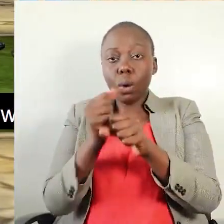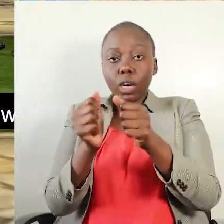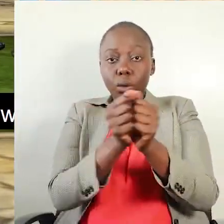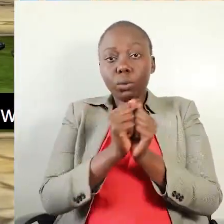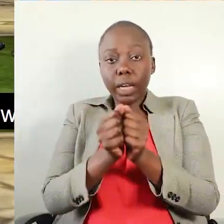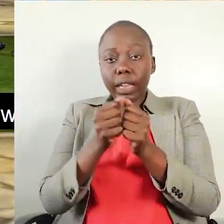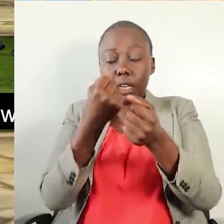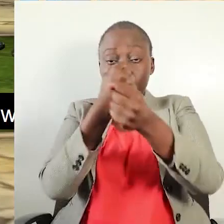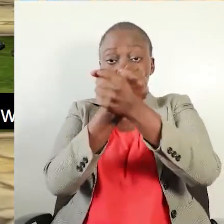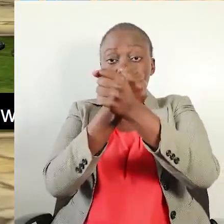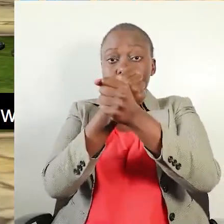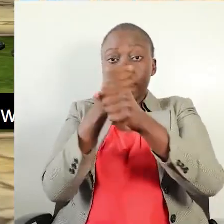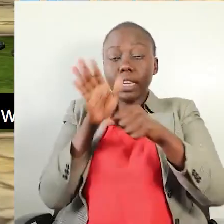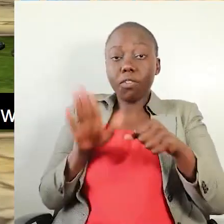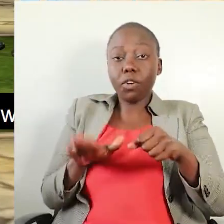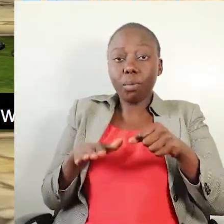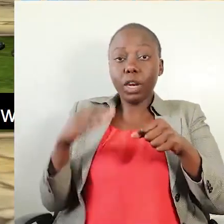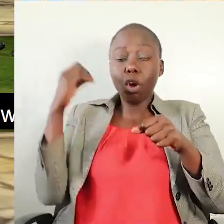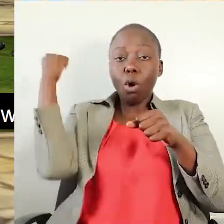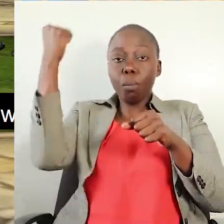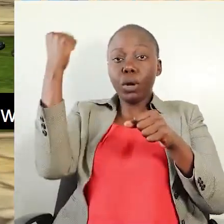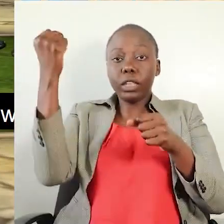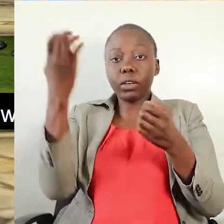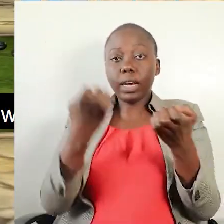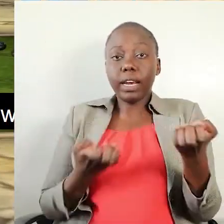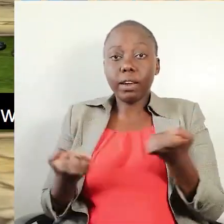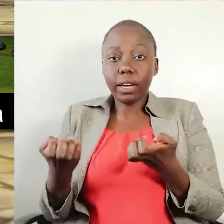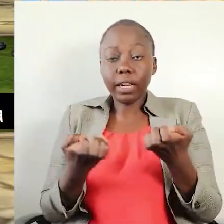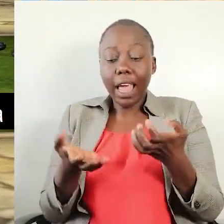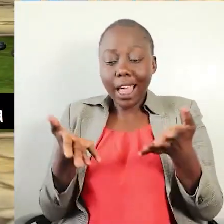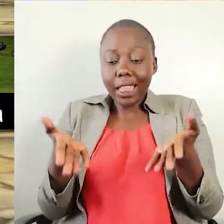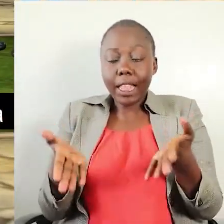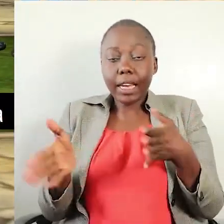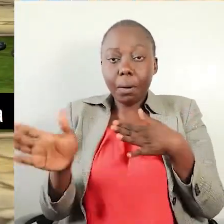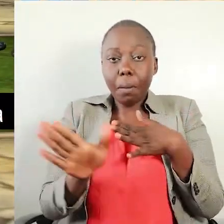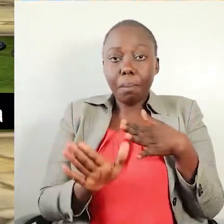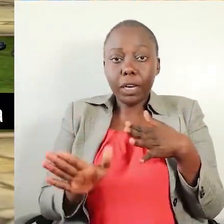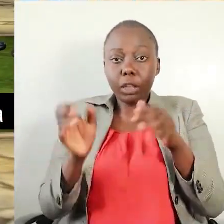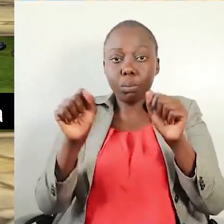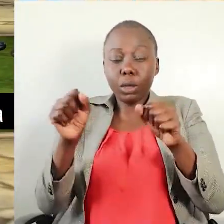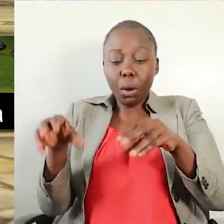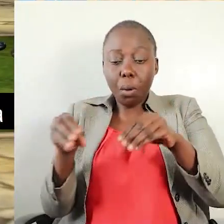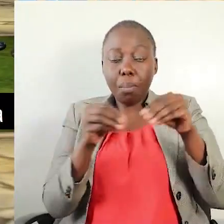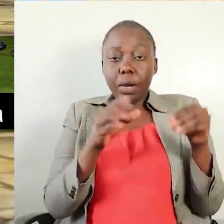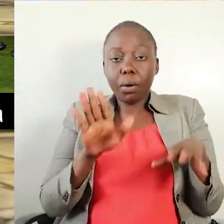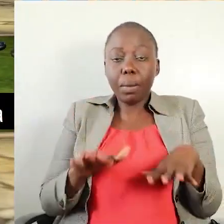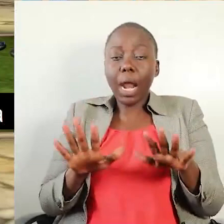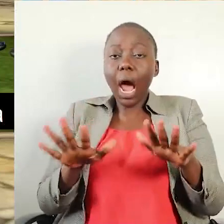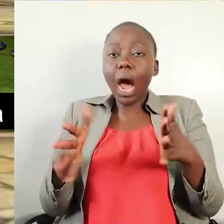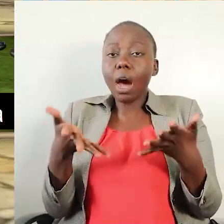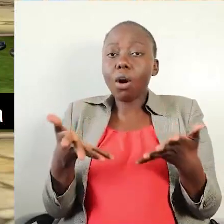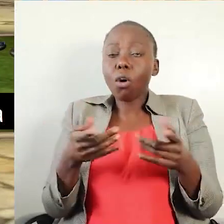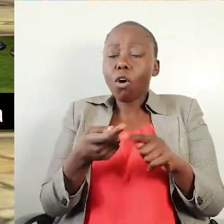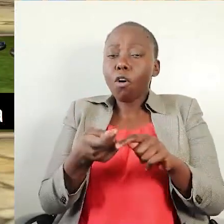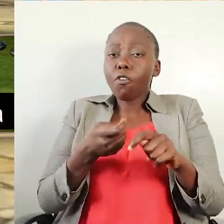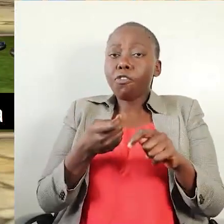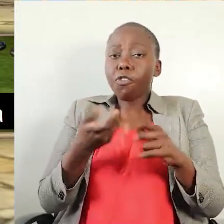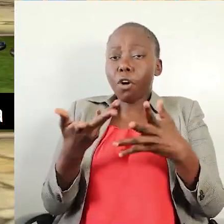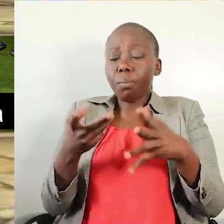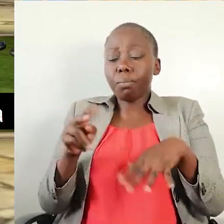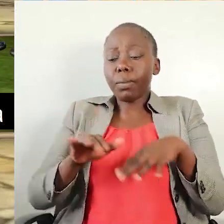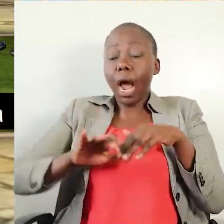kazi kwa ukombozi wa wanawake, kisiasa na kiuchumi. Jukua hilo linawaleta wanawake hao pamoja,